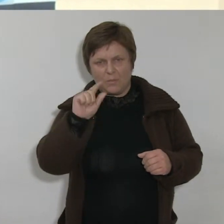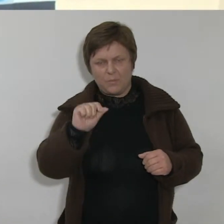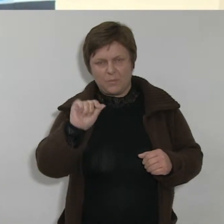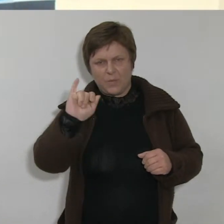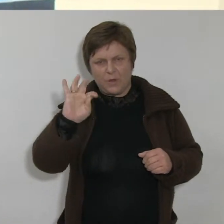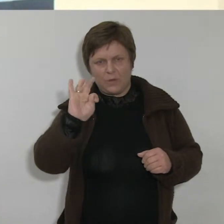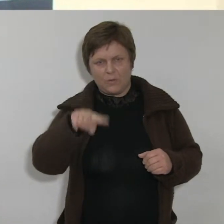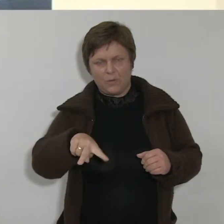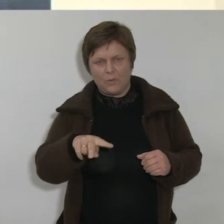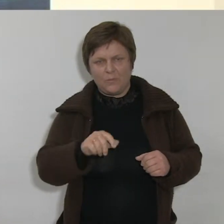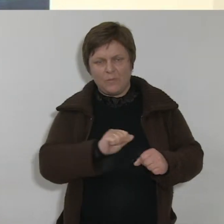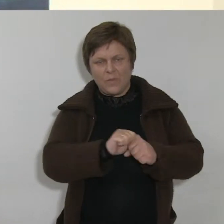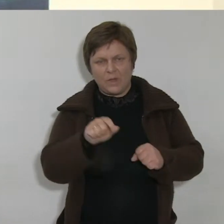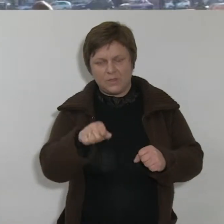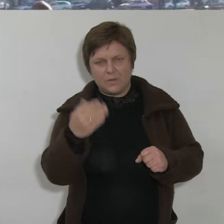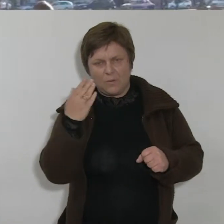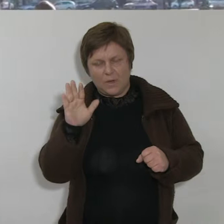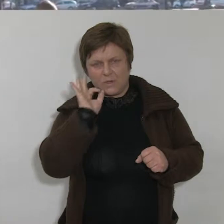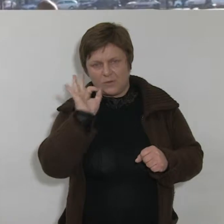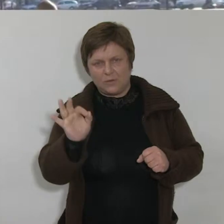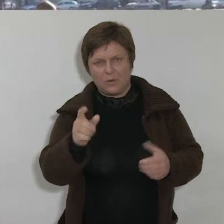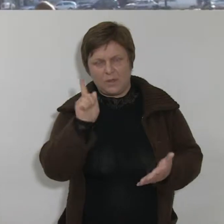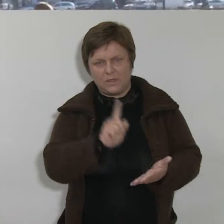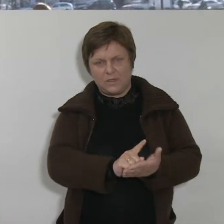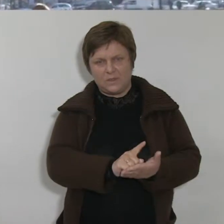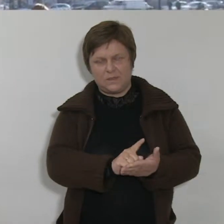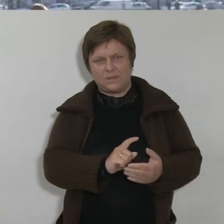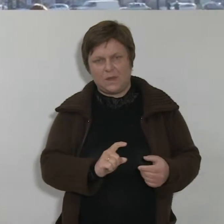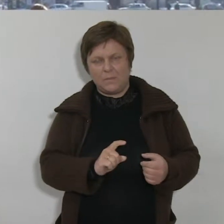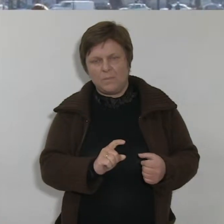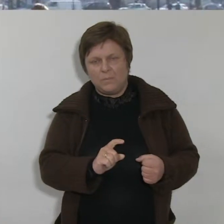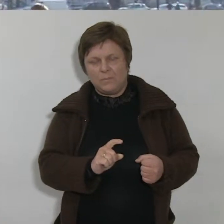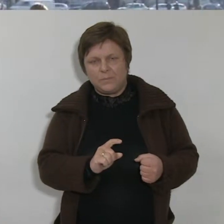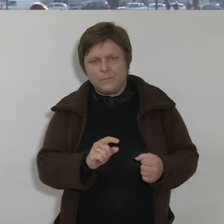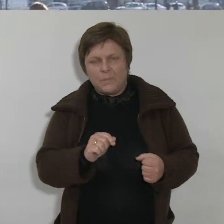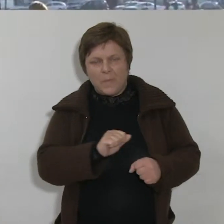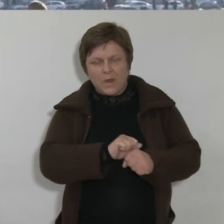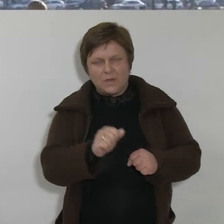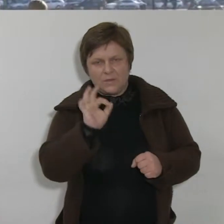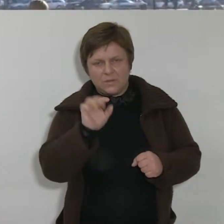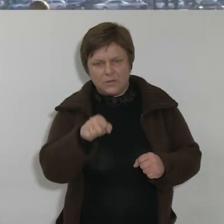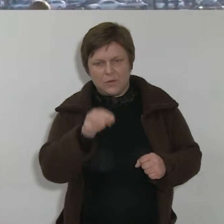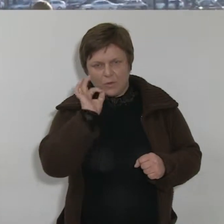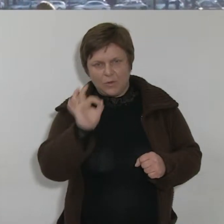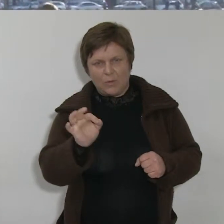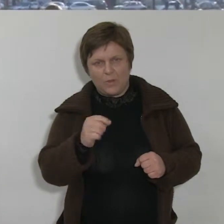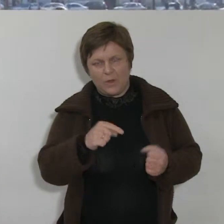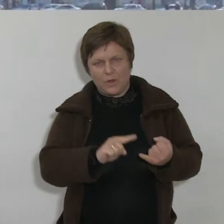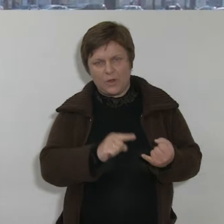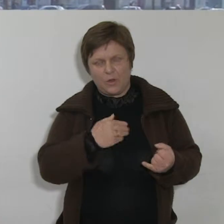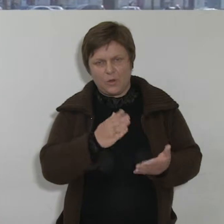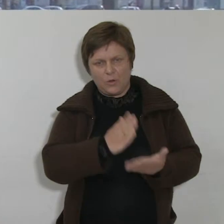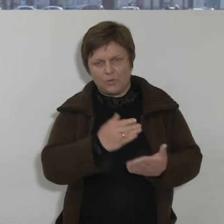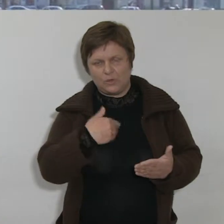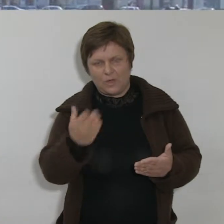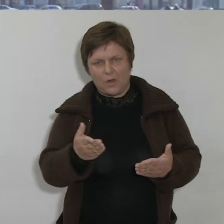z tym jest to jak najbardziej słuszna decyzja. No na pewno jest fajne i przekazałam już. Możemy wiedzieć na